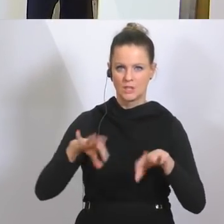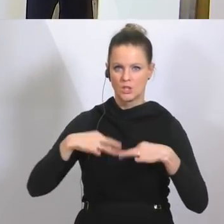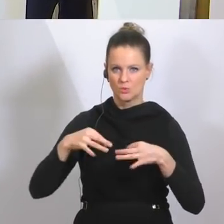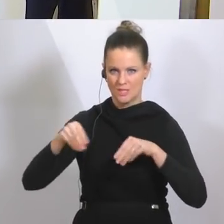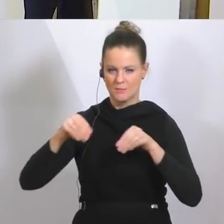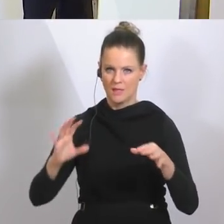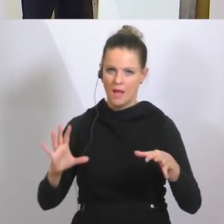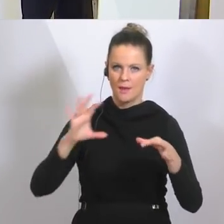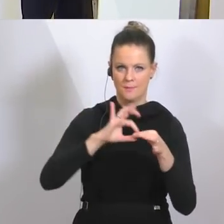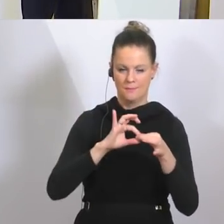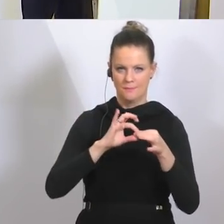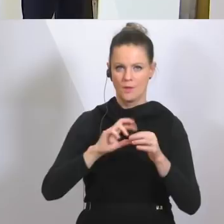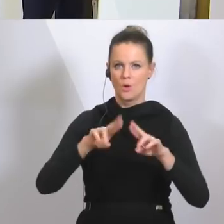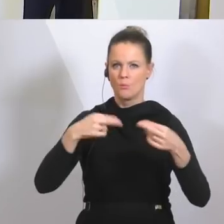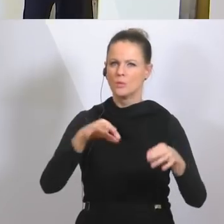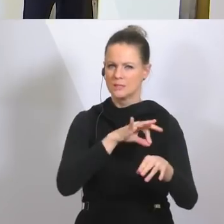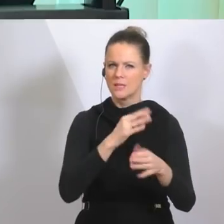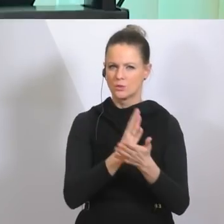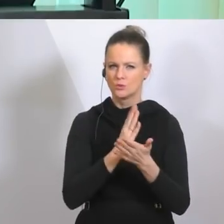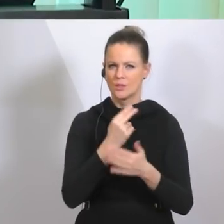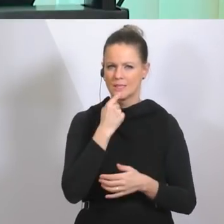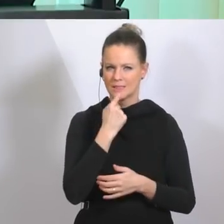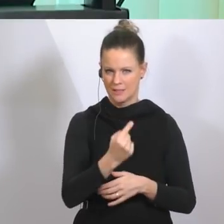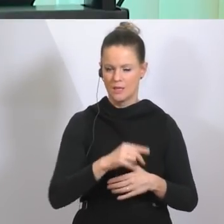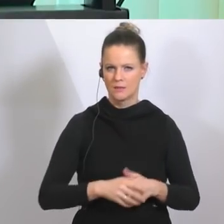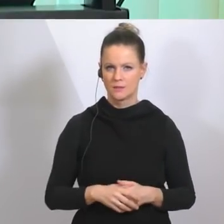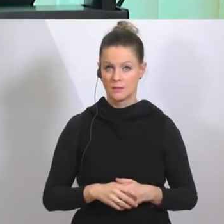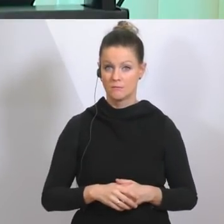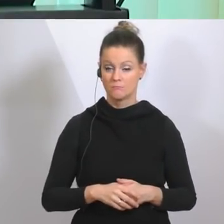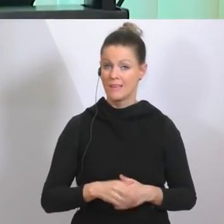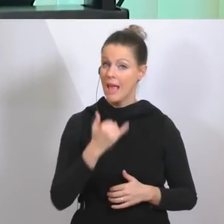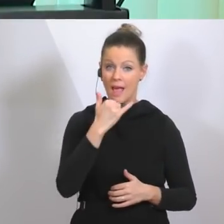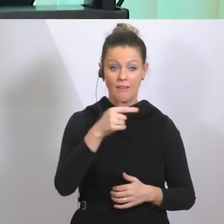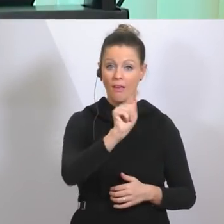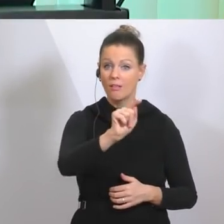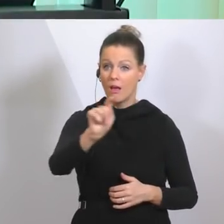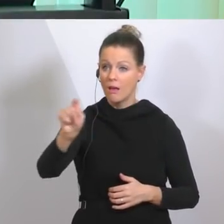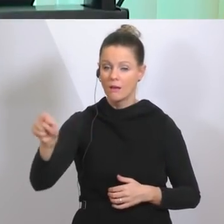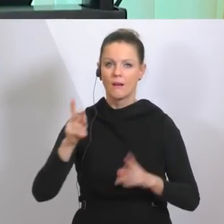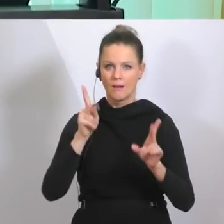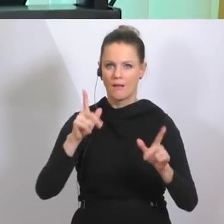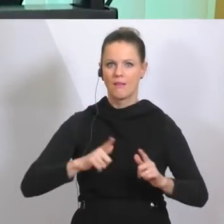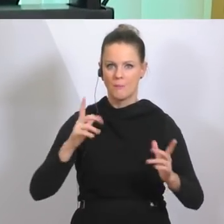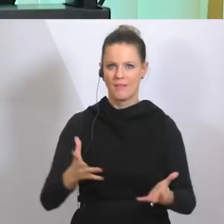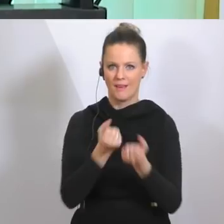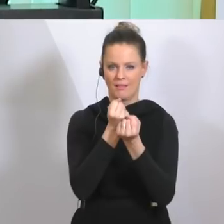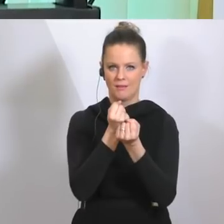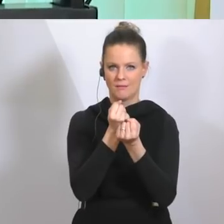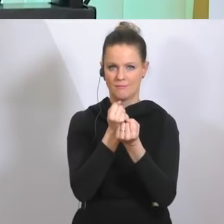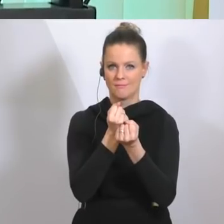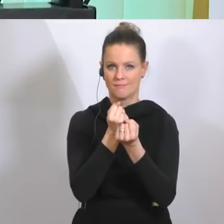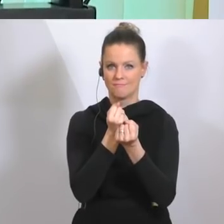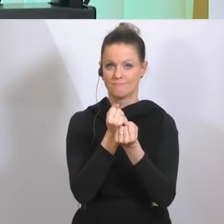und der Bundeskanzler hat schon angesprochen, jeder von uns kann ein Lebensretter sein, nämlich dann, wenn man sich an die